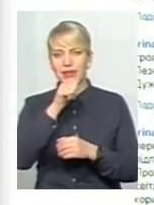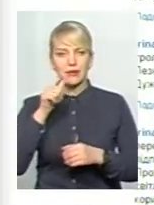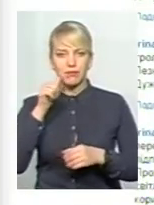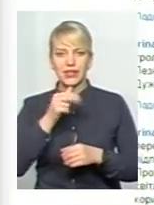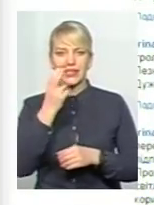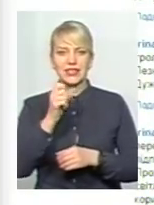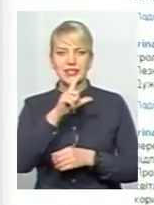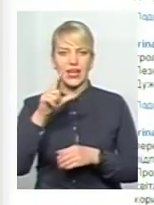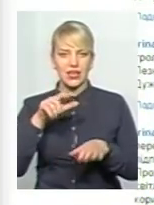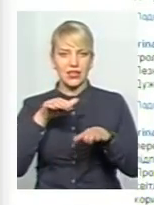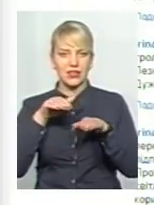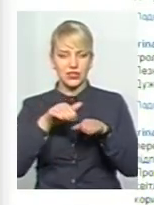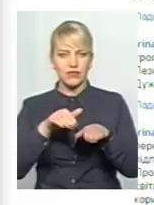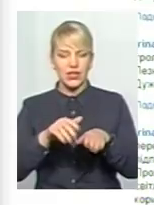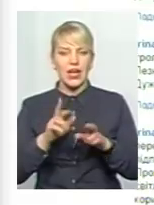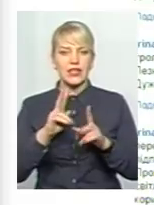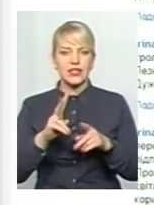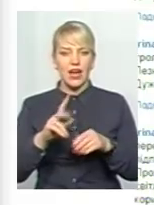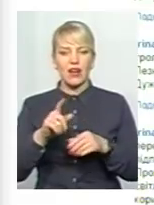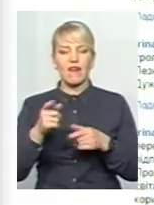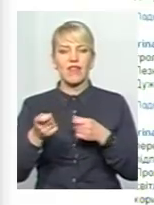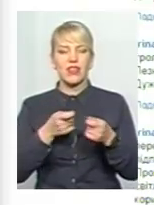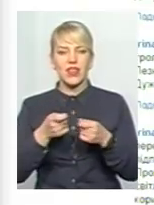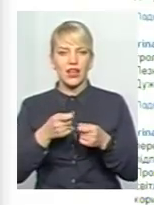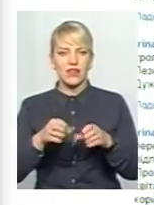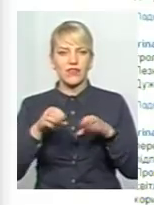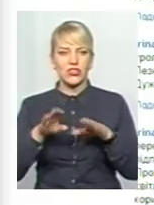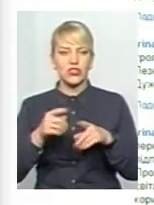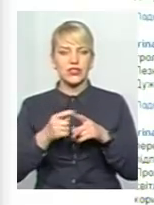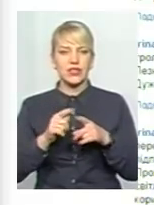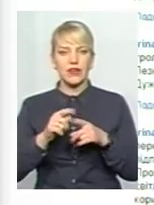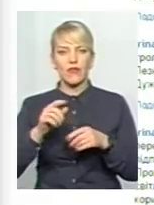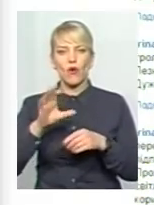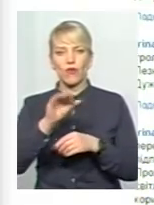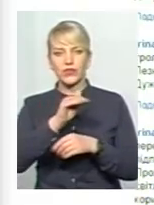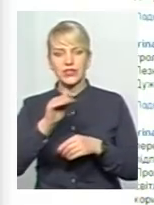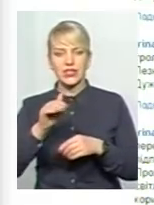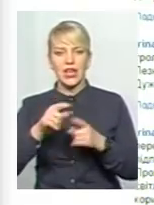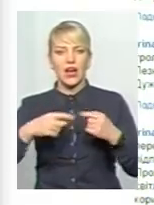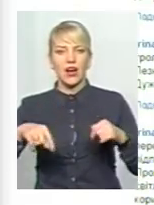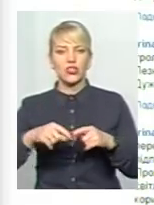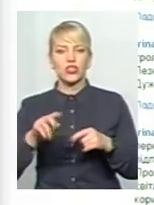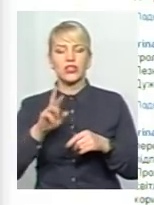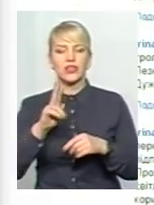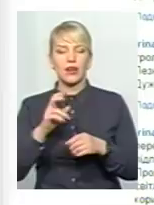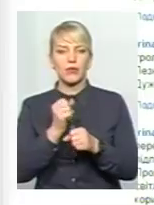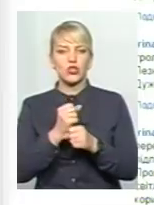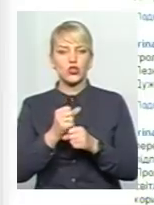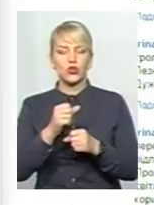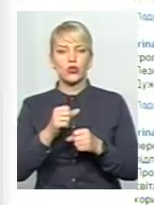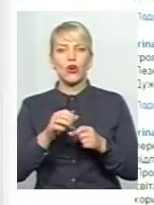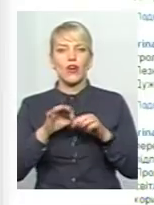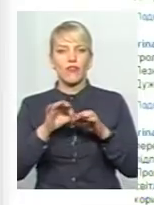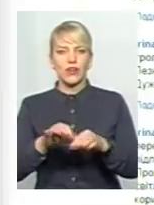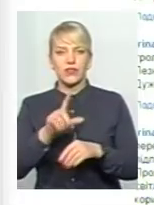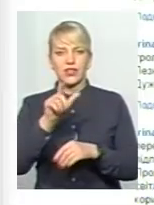чином міська влада вирішує питання легального функціонування галузі? Як співпрацює з підприємцями щодо виведення з ціні наймених